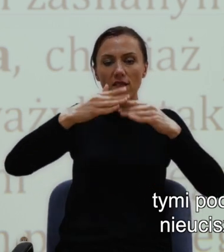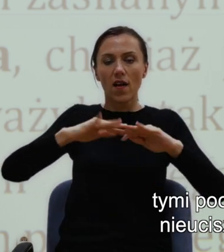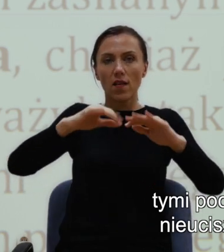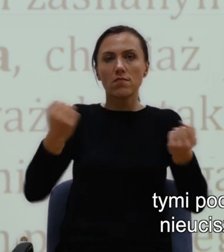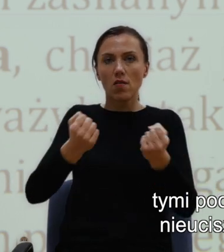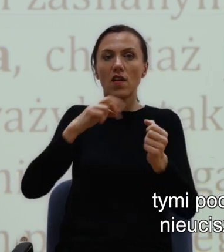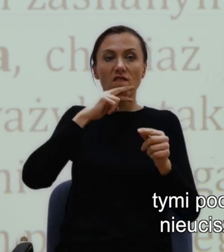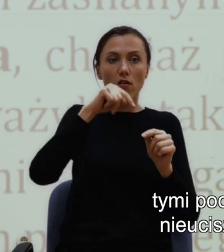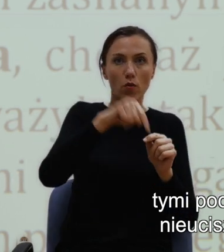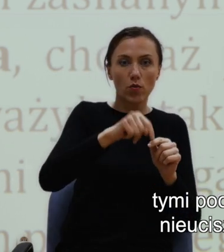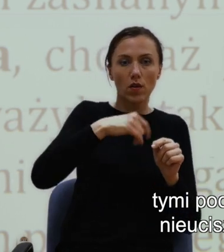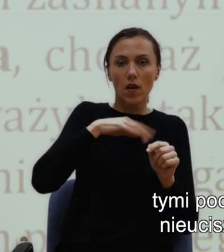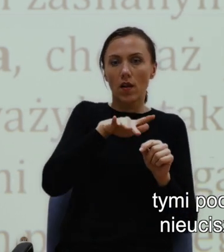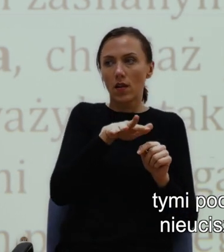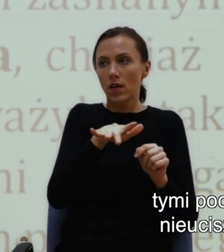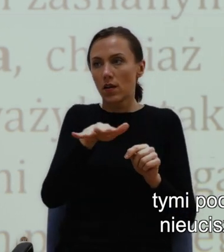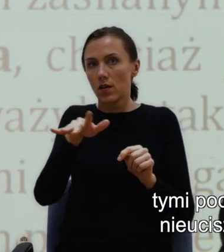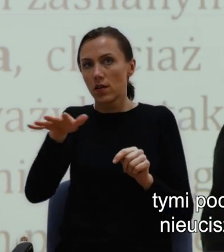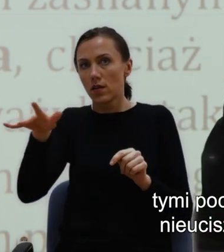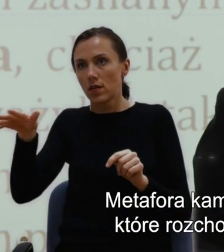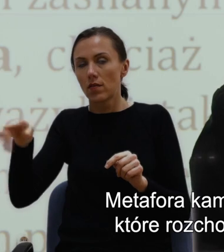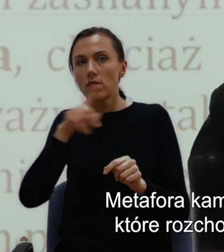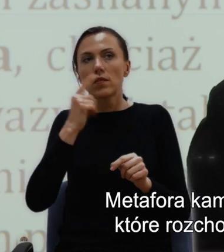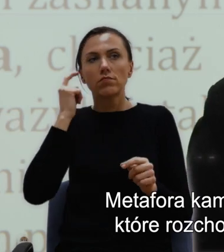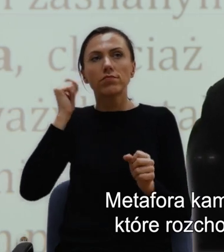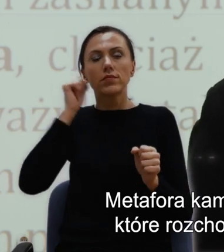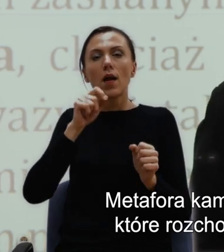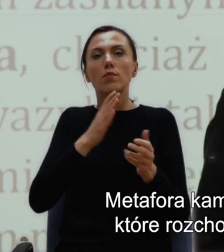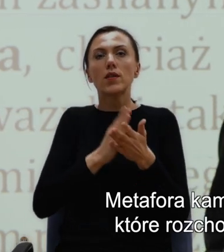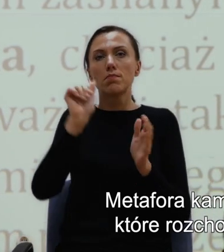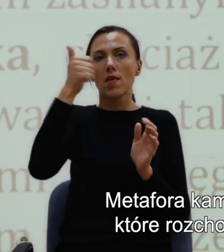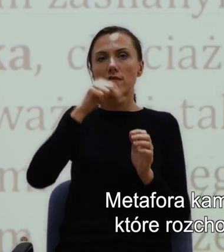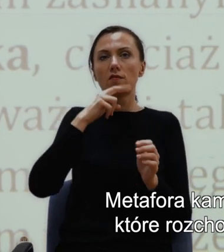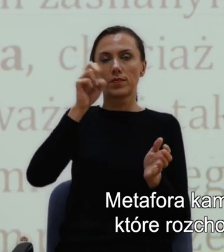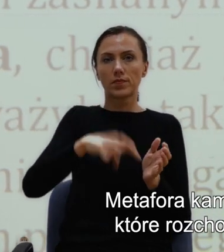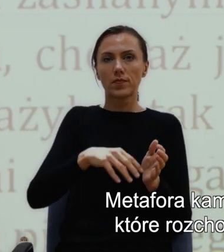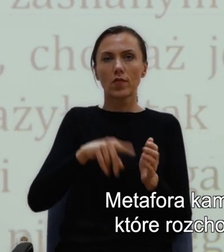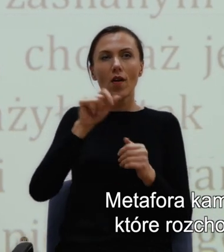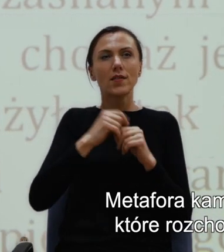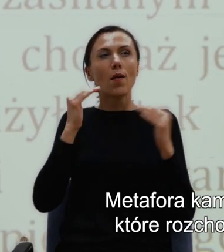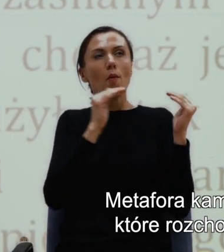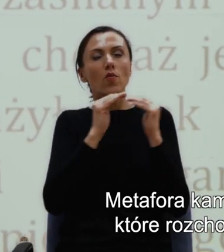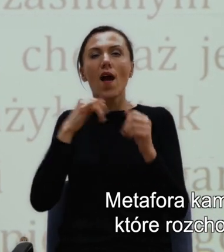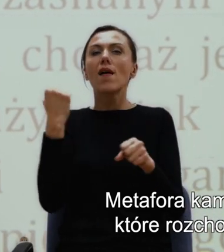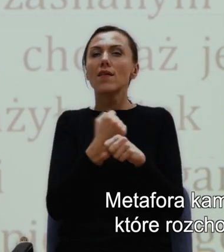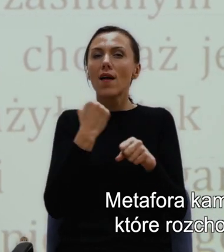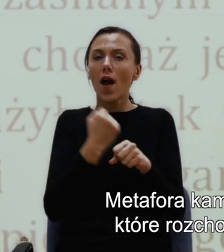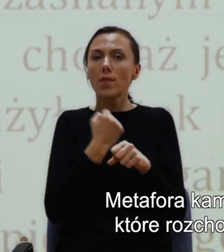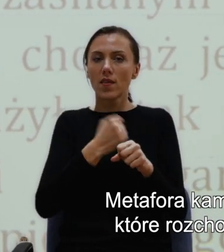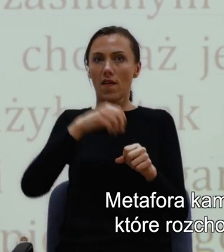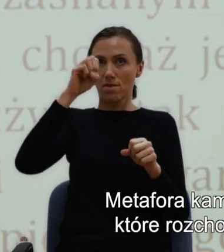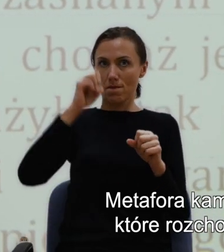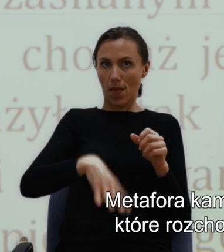nieuciszalnym rytmem pierwszego plusku. Metafora kamienia wpadającego w wodę